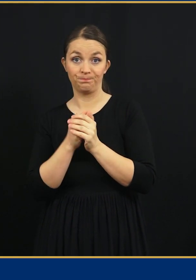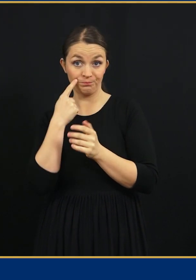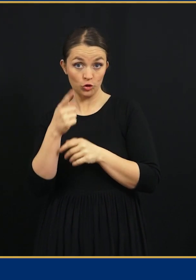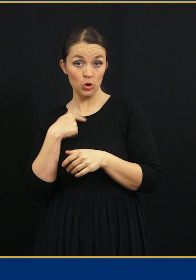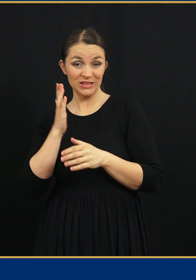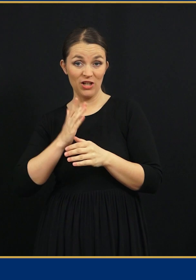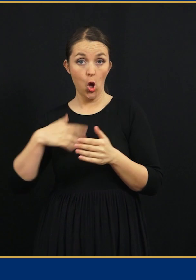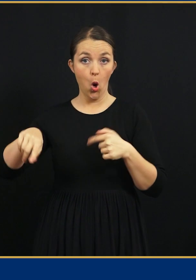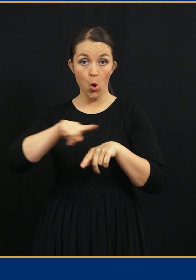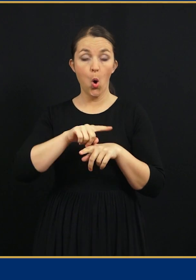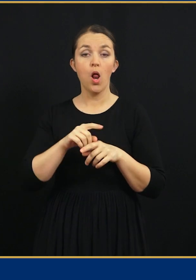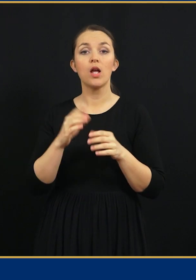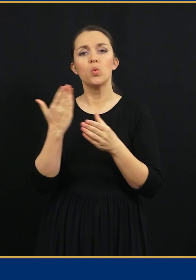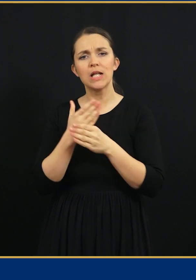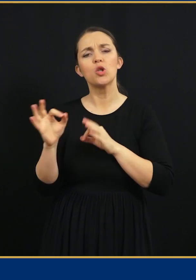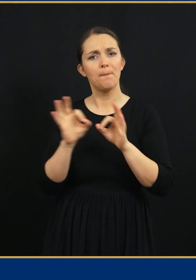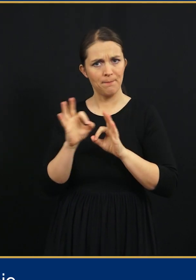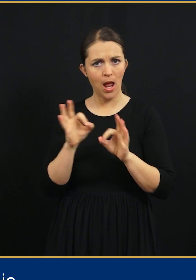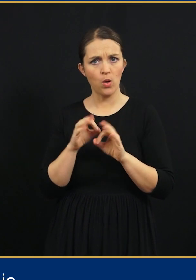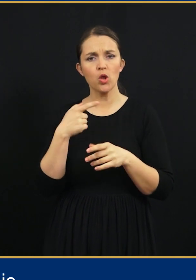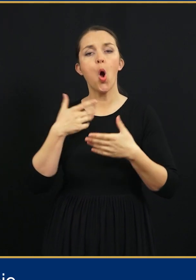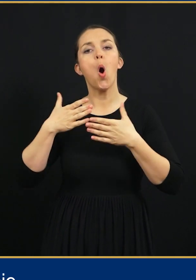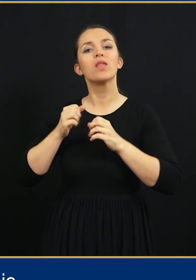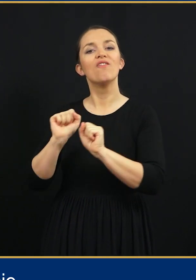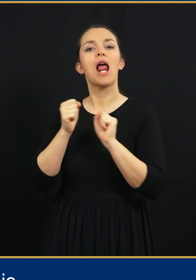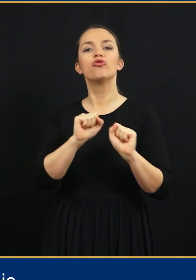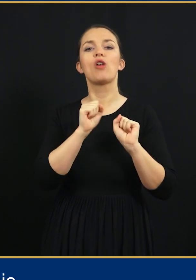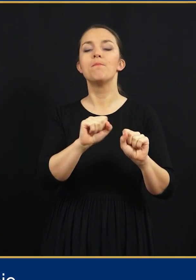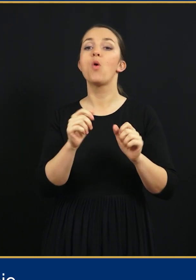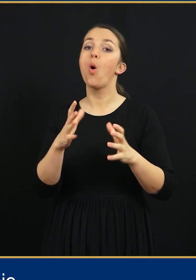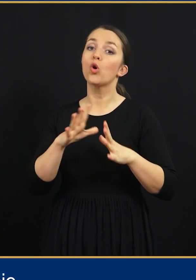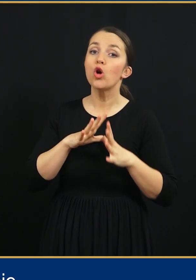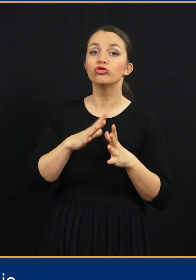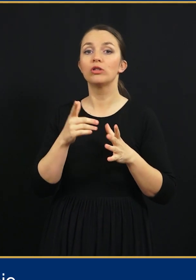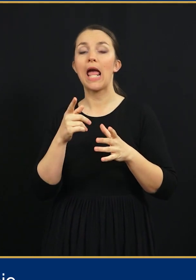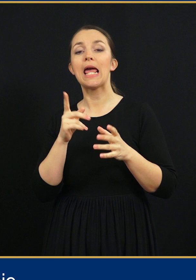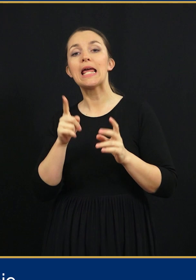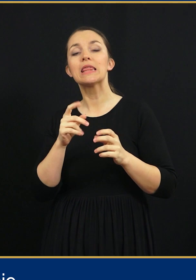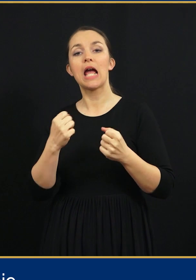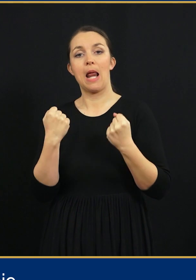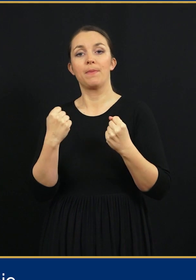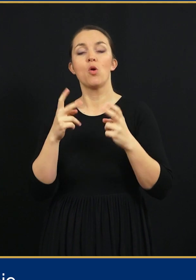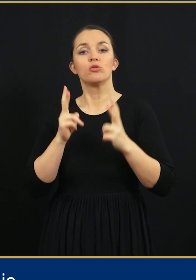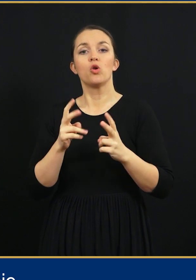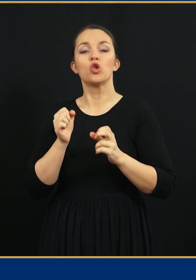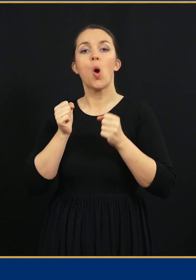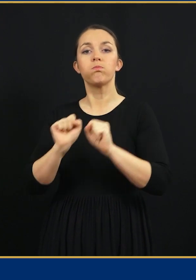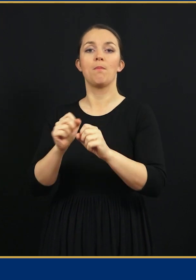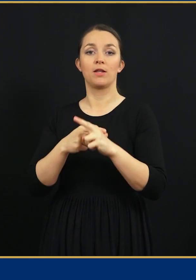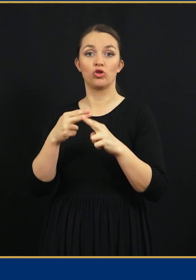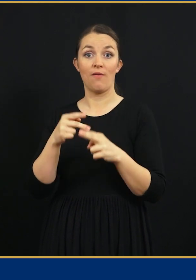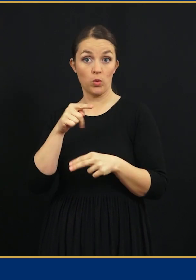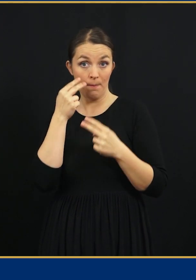ko smo v civilnem okolju ustrezno pripravljeni, odvračamo morebitne grožnje in krepimo zmožnost obrambe države.